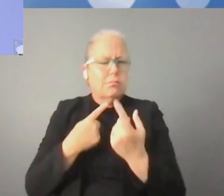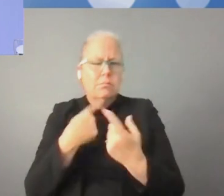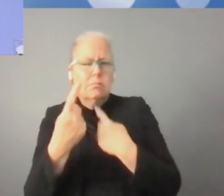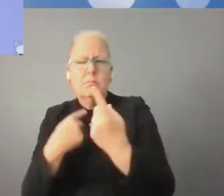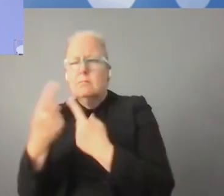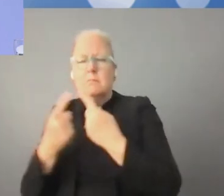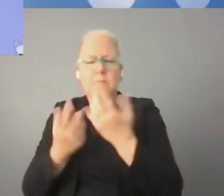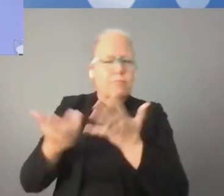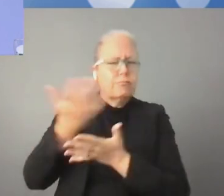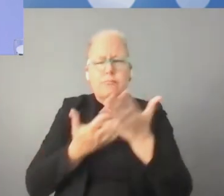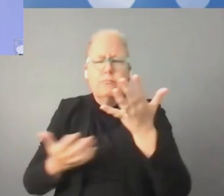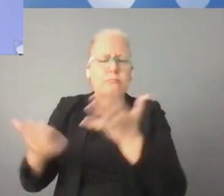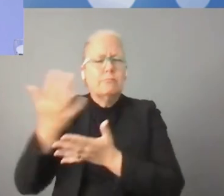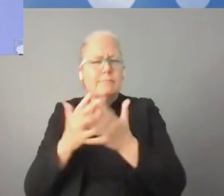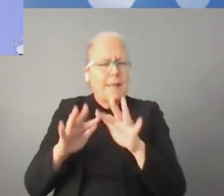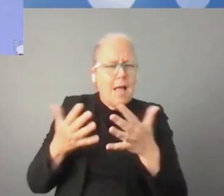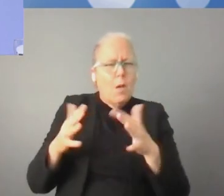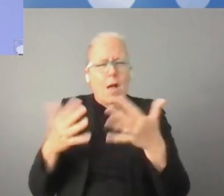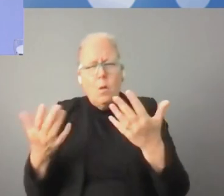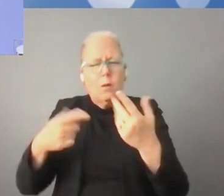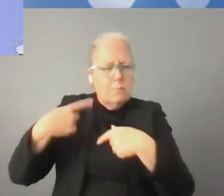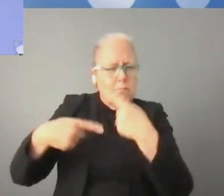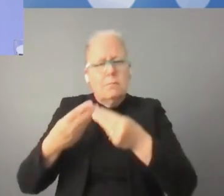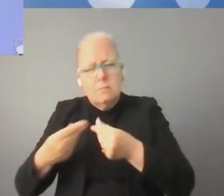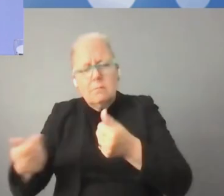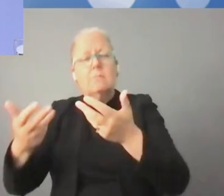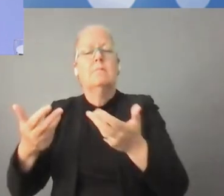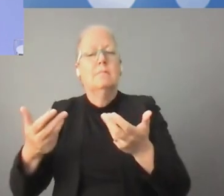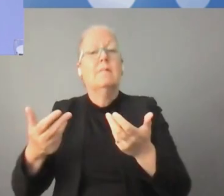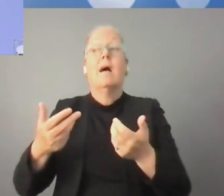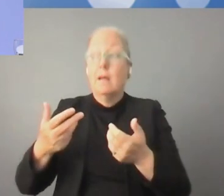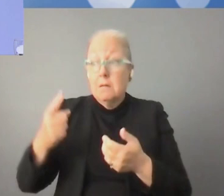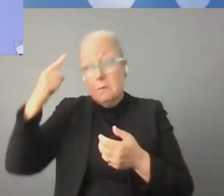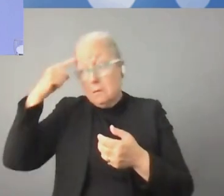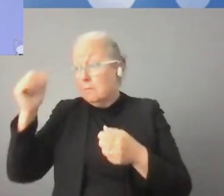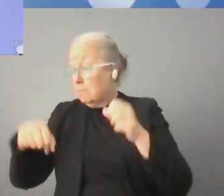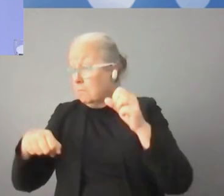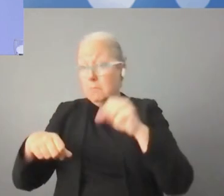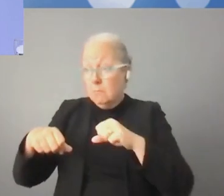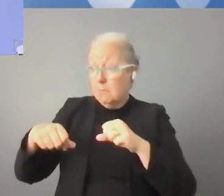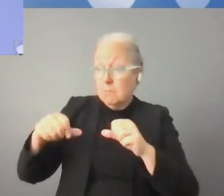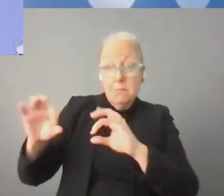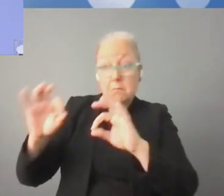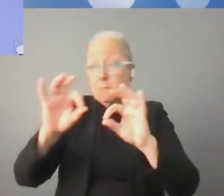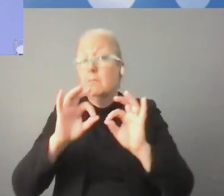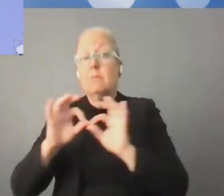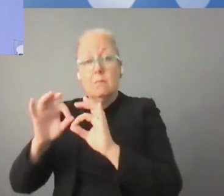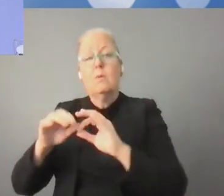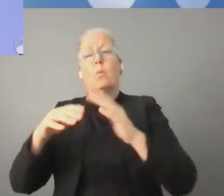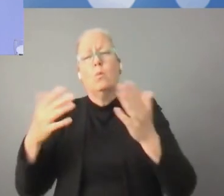منصة لنقاش والحوار حول هذه الضوابط حتى نستطيع أن